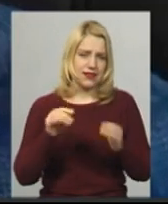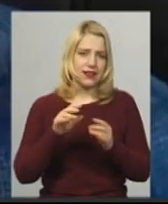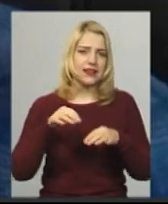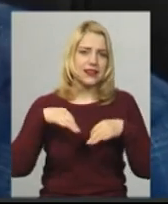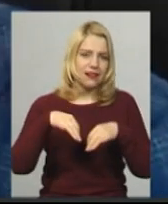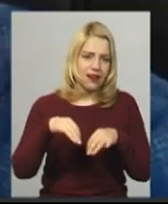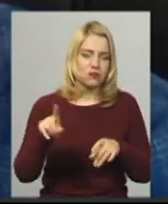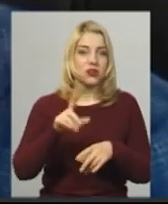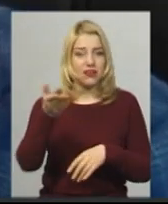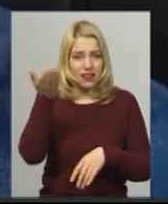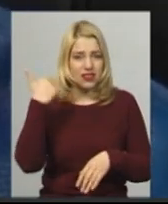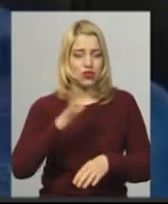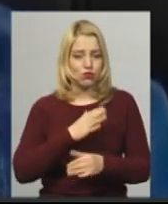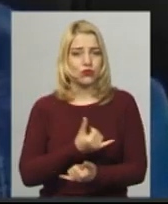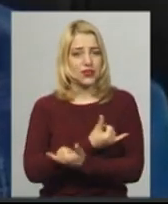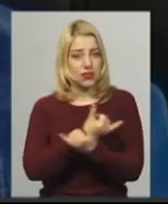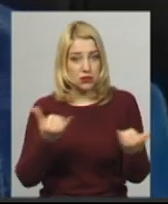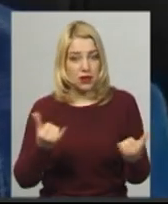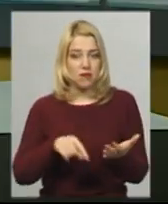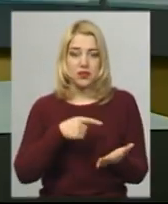міська рада, до кладовищ, звичайно ж, не буде.